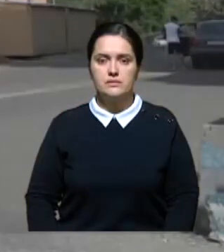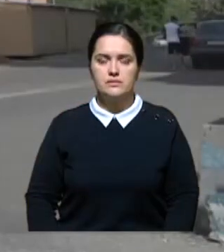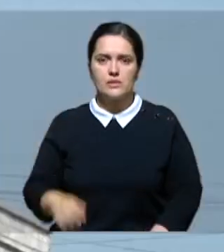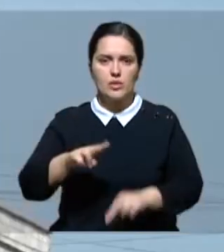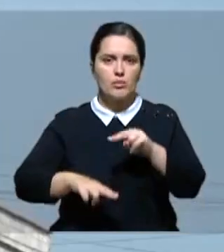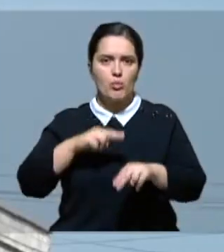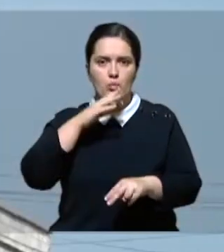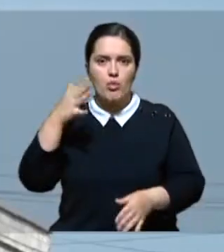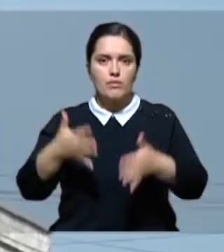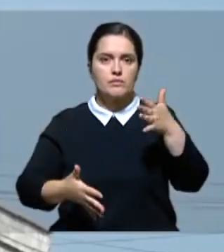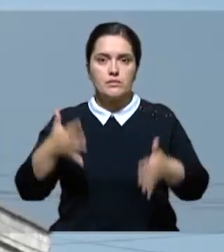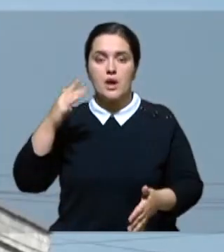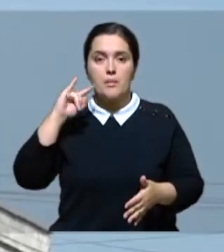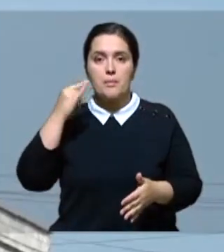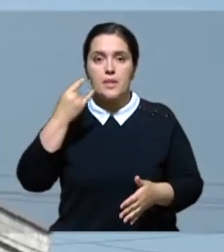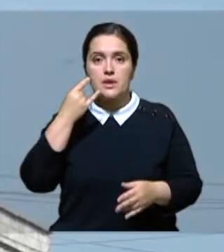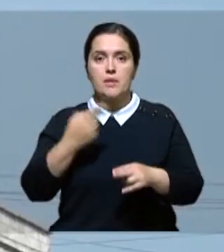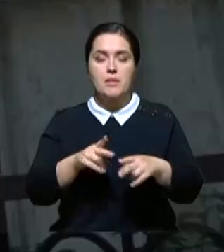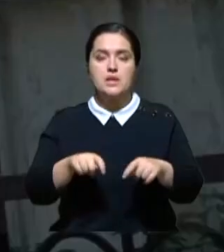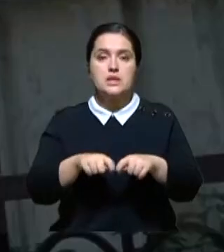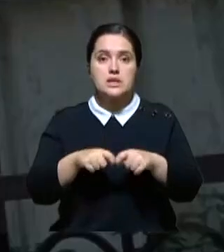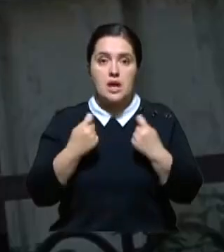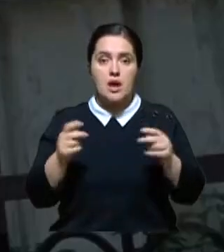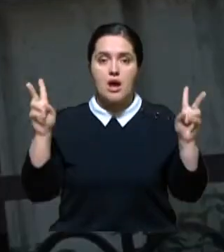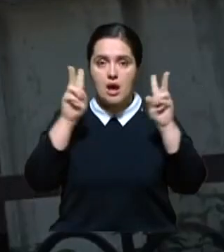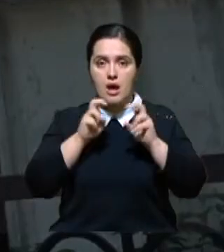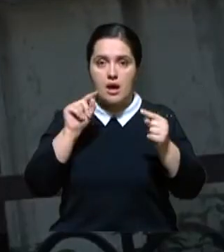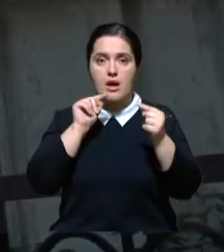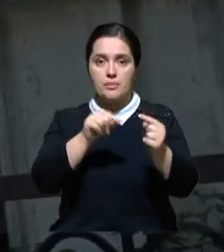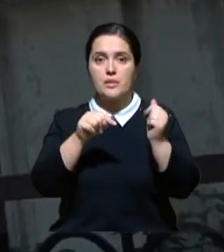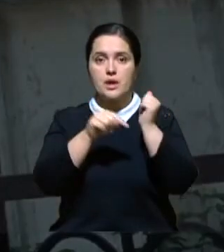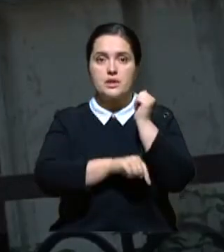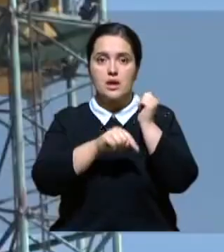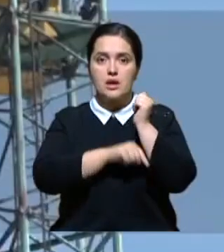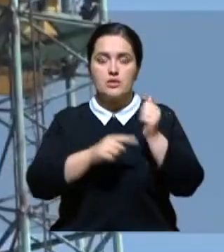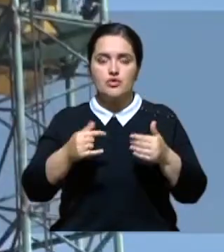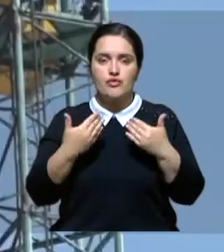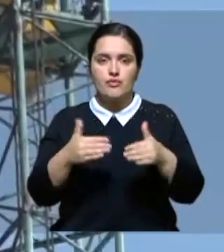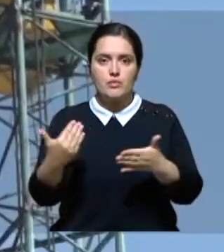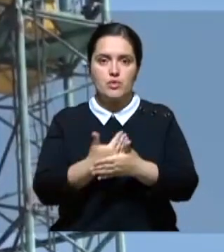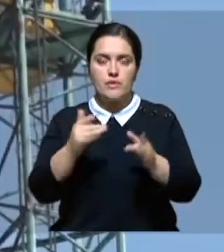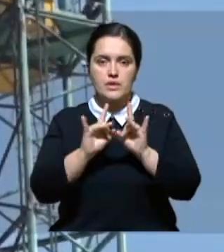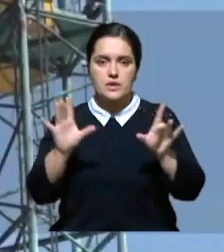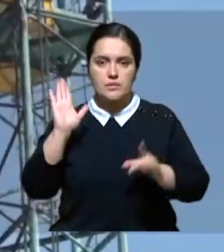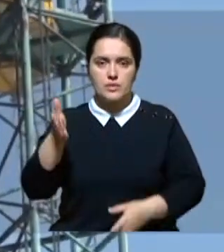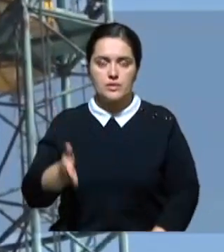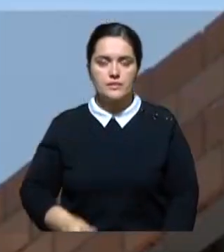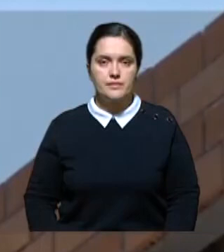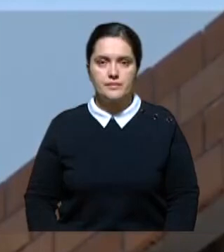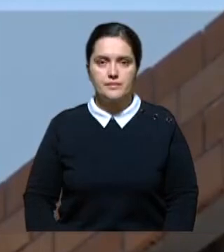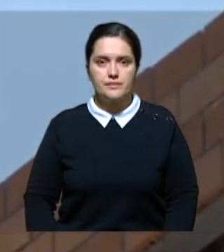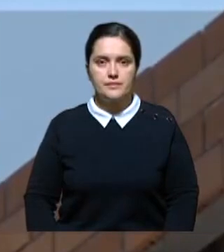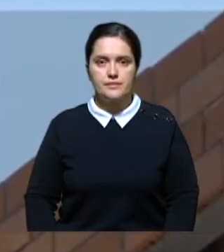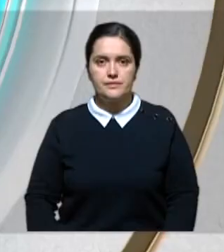Понастроили. Полсотни многоквартирных домов в Павлодаре возвели с нарушениями о проверке антикоррупционщиков в нашем выпуске.